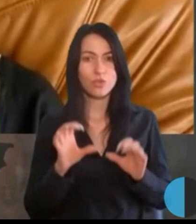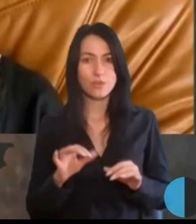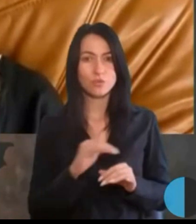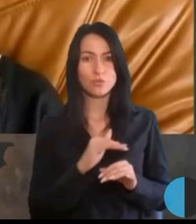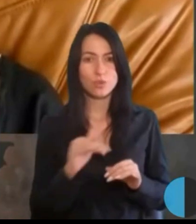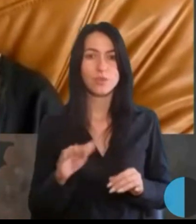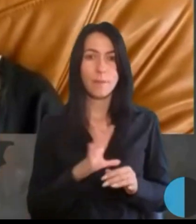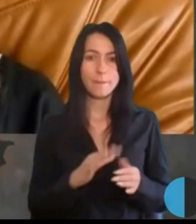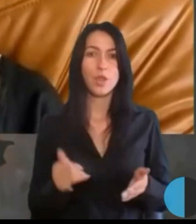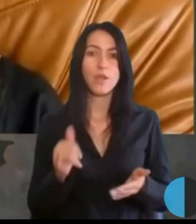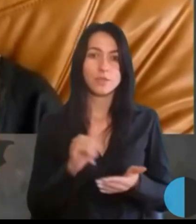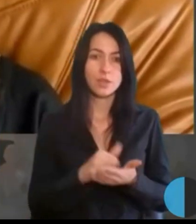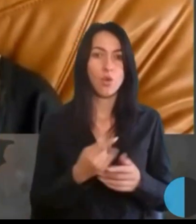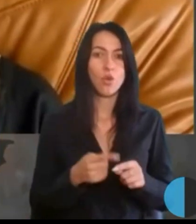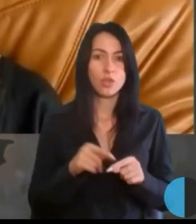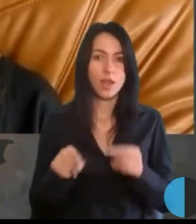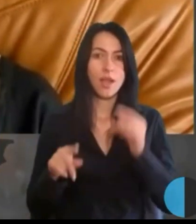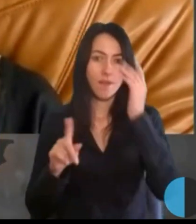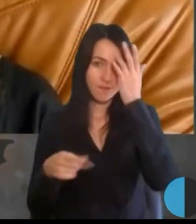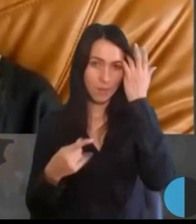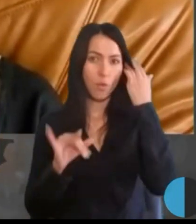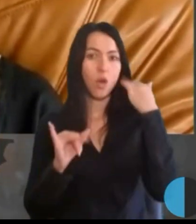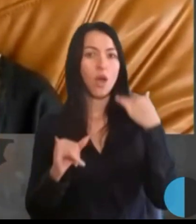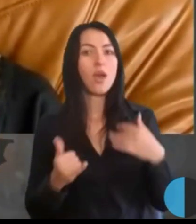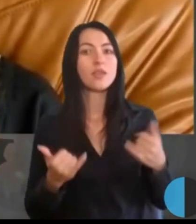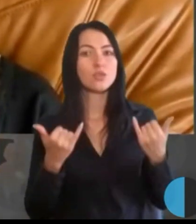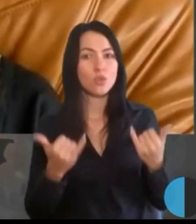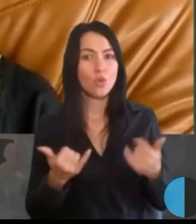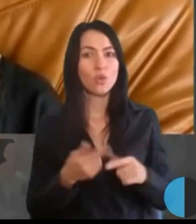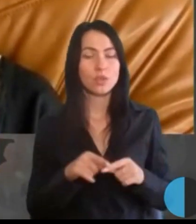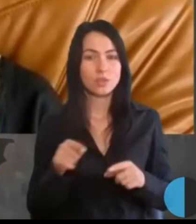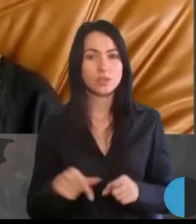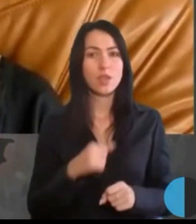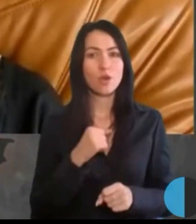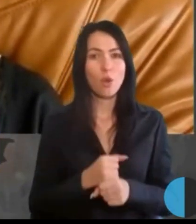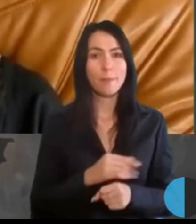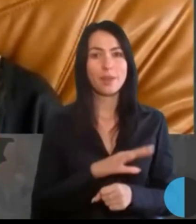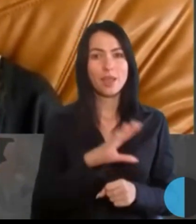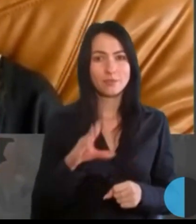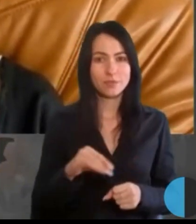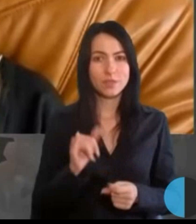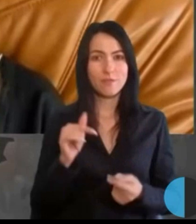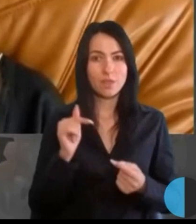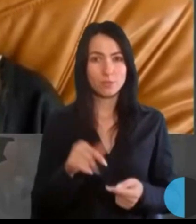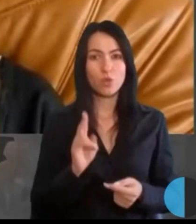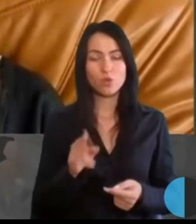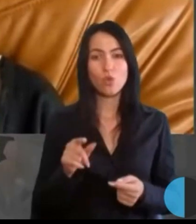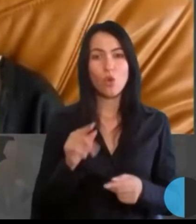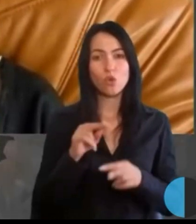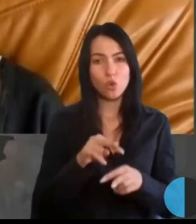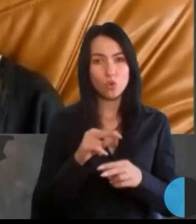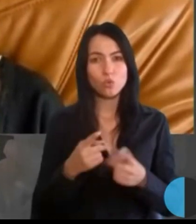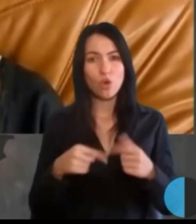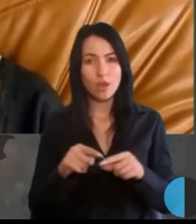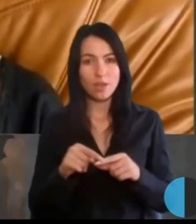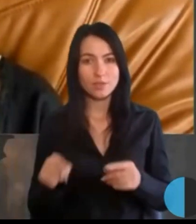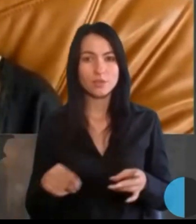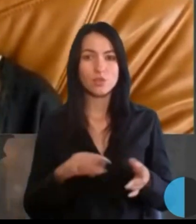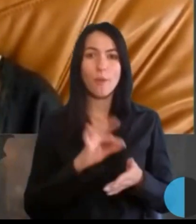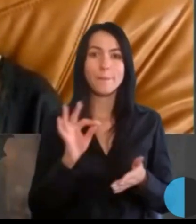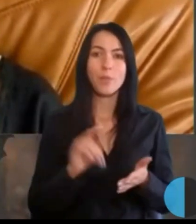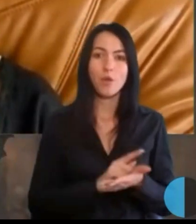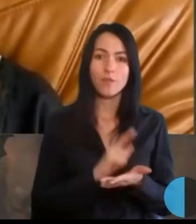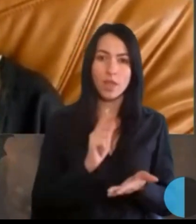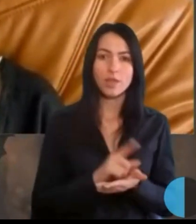така вимога. І сьогодні це роблять всі, відповідні контролюючі органи зобов'язують, і навіть приватний